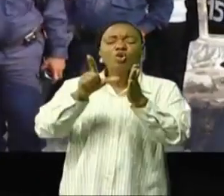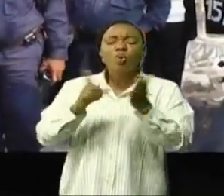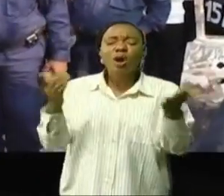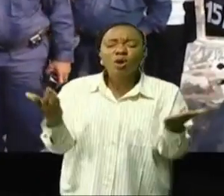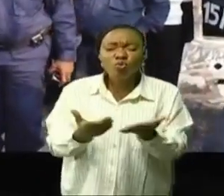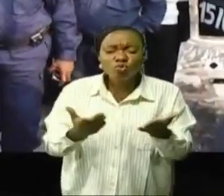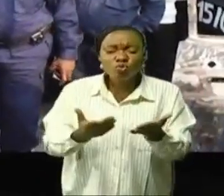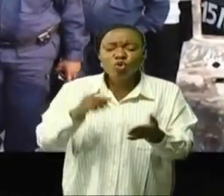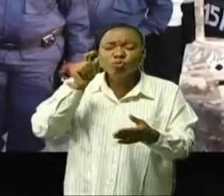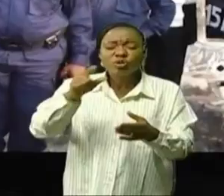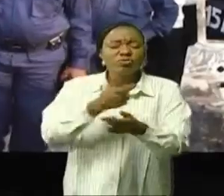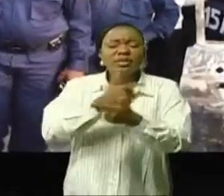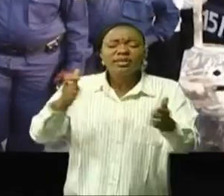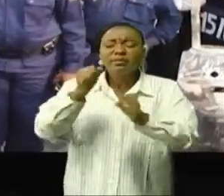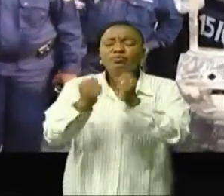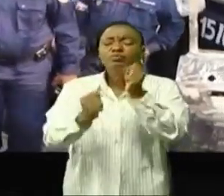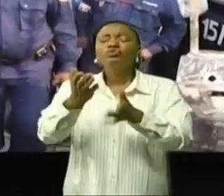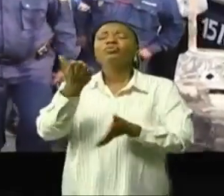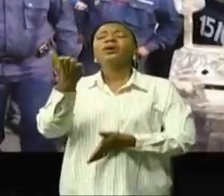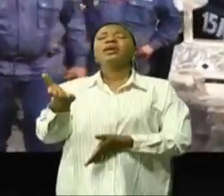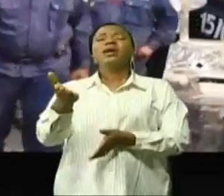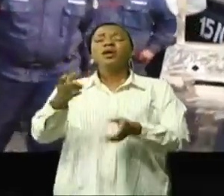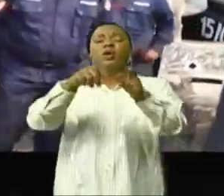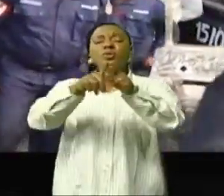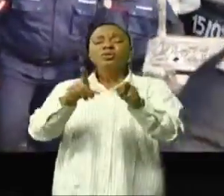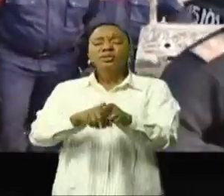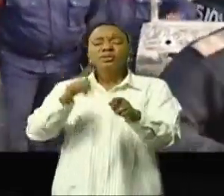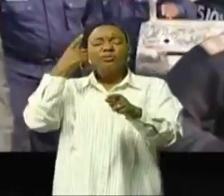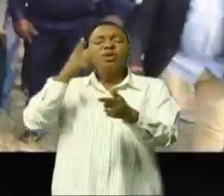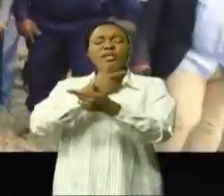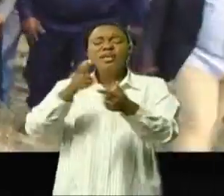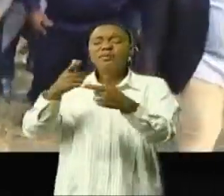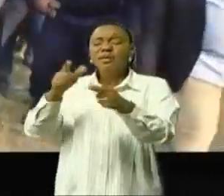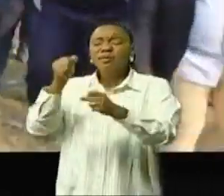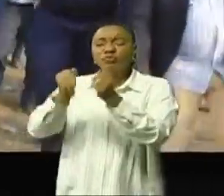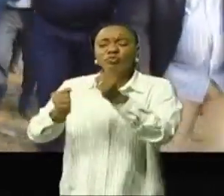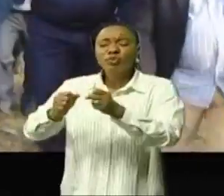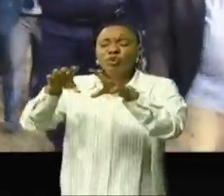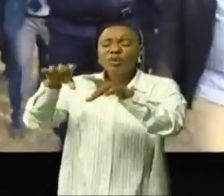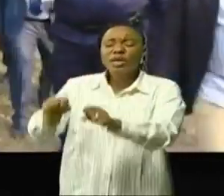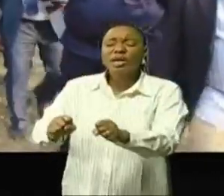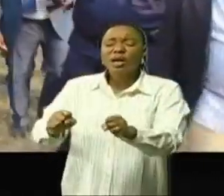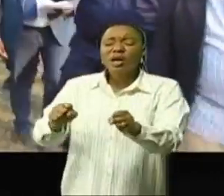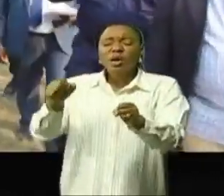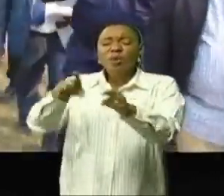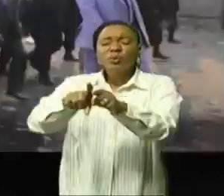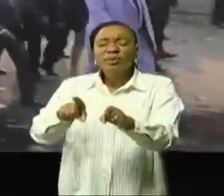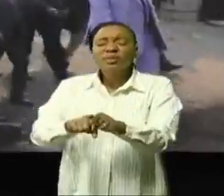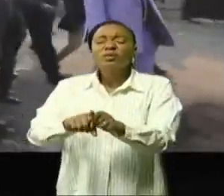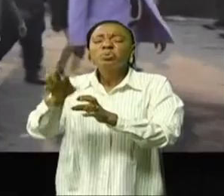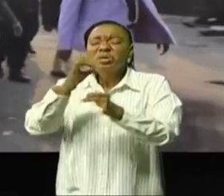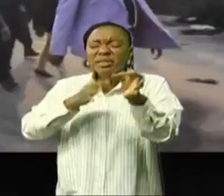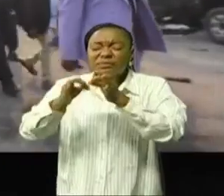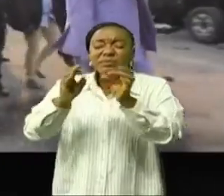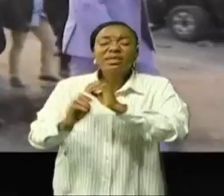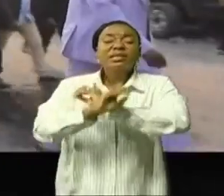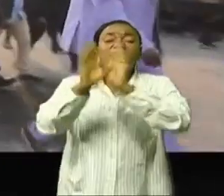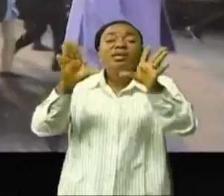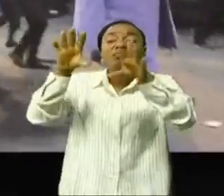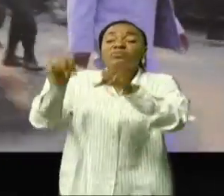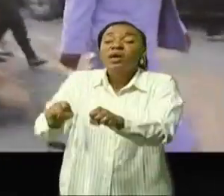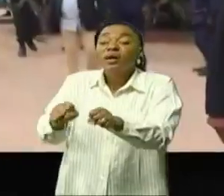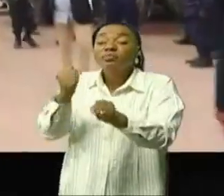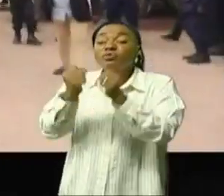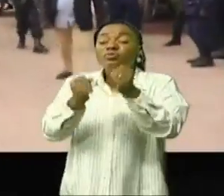demande au service de la police des circulations routières de l'hôtel de ville et de Kinbopéto de clarifier et de mettre en termes cette